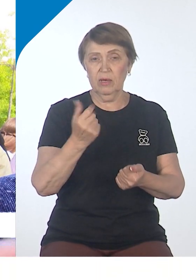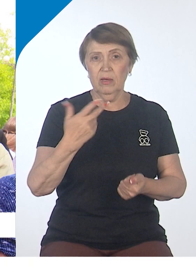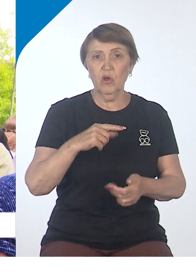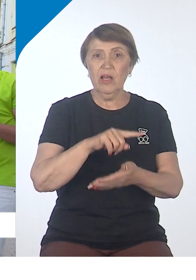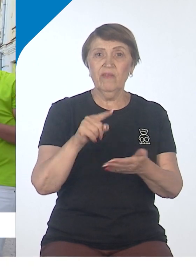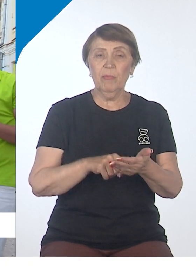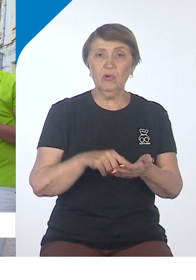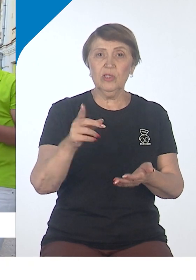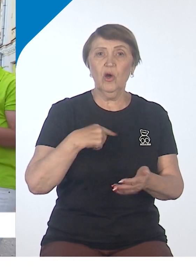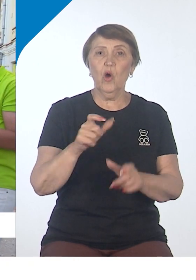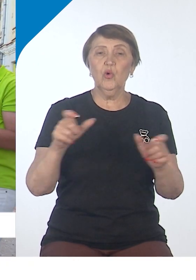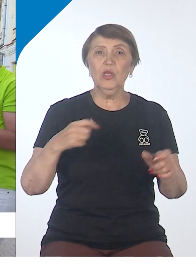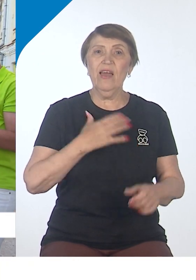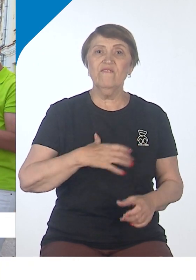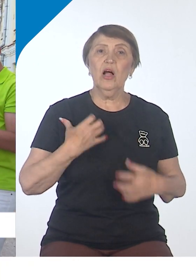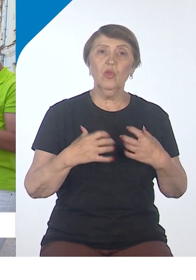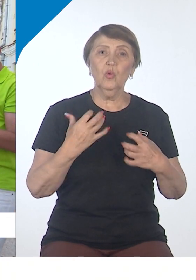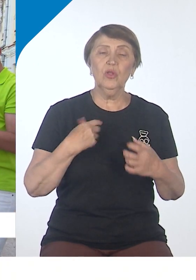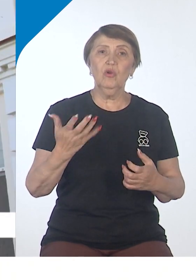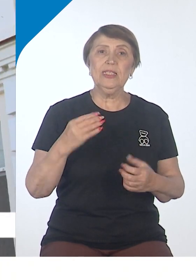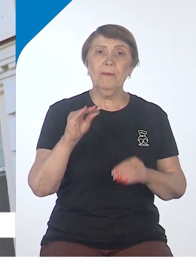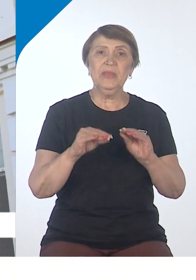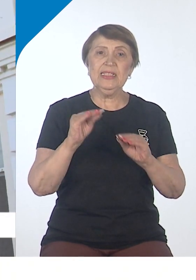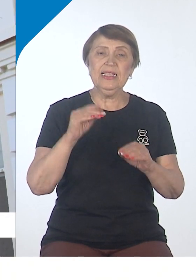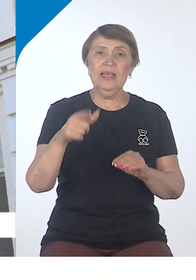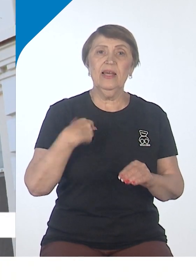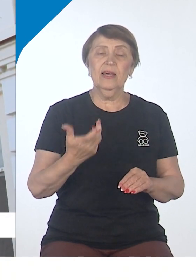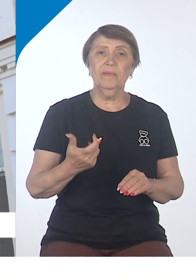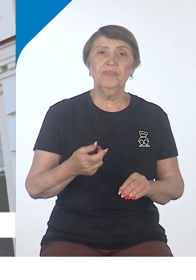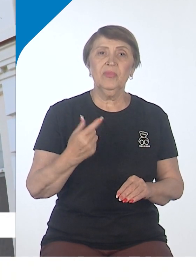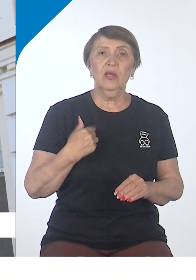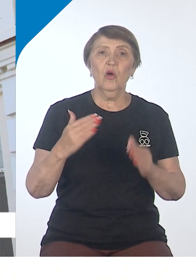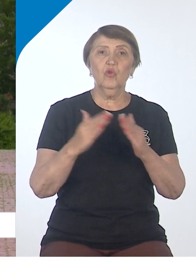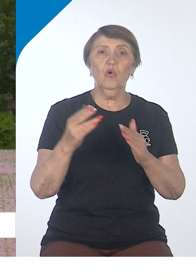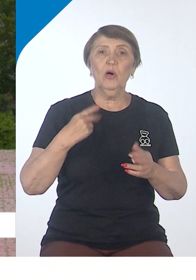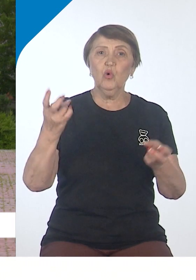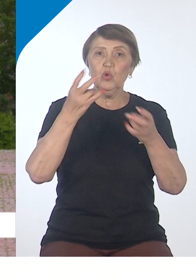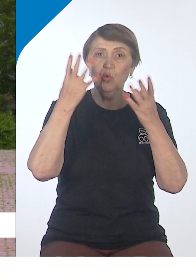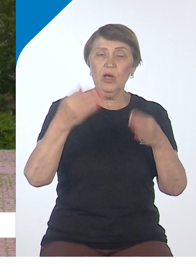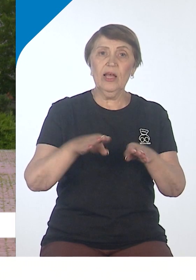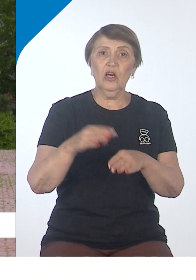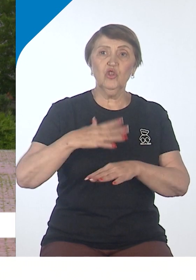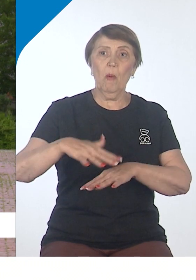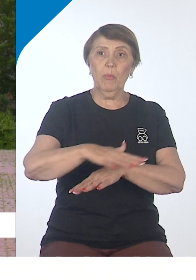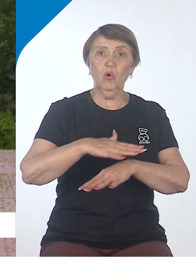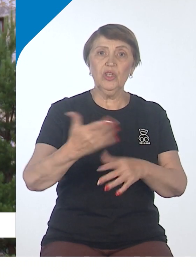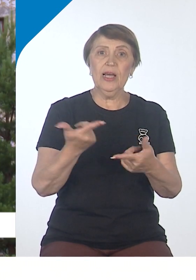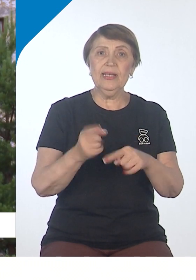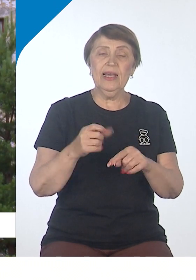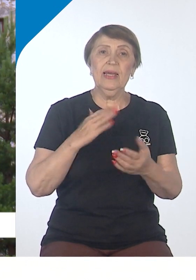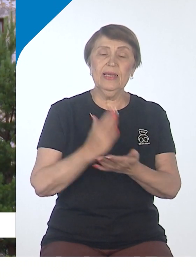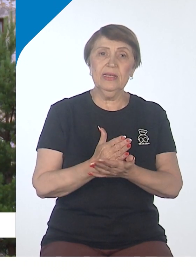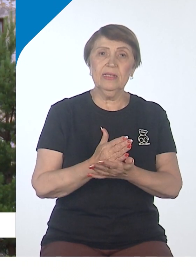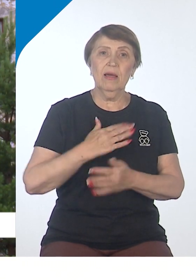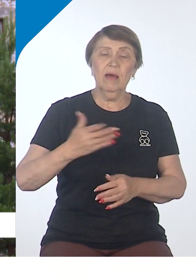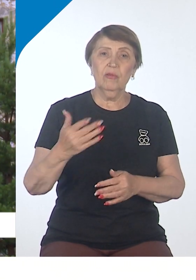сторон. Людей волнует состояние Дома культуры 1940 года постройки. А также площади, где установлен памятник писателю